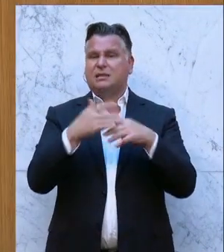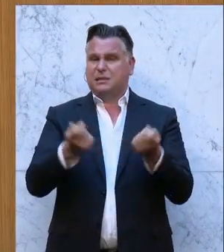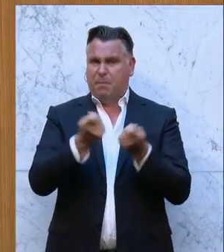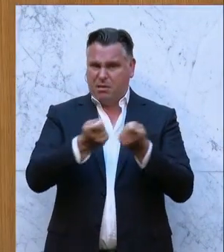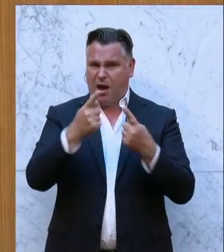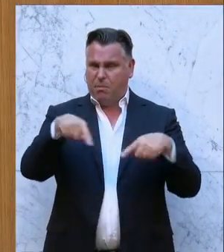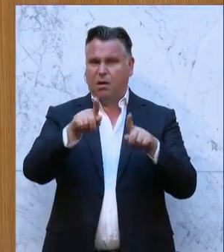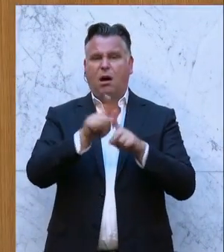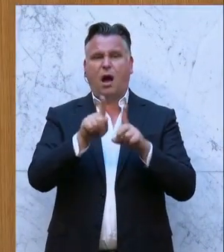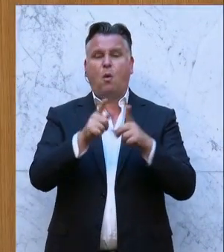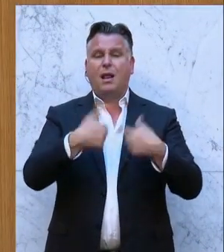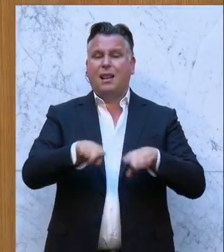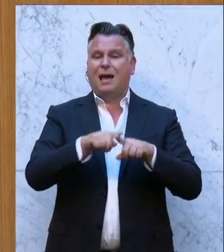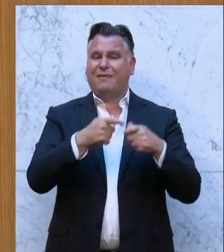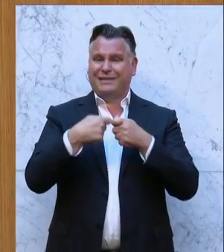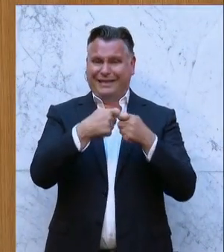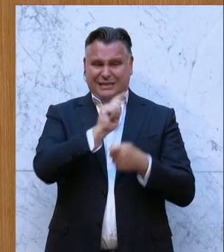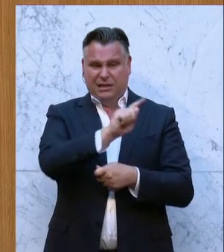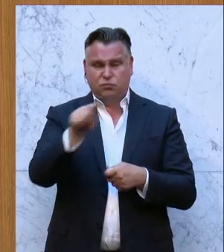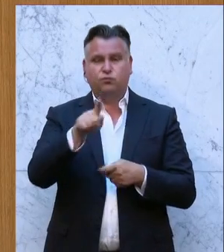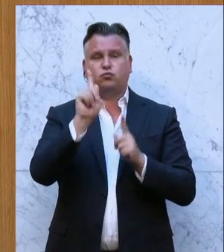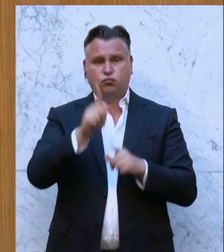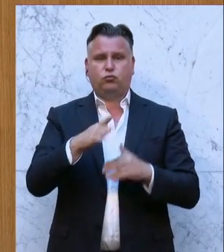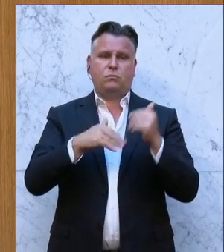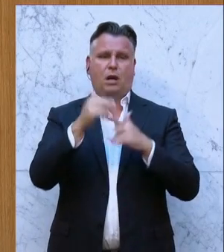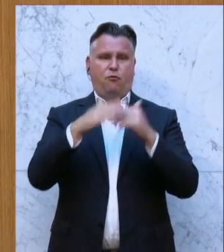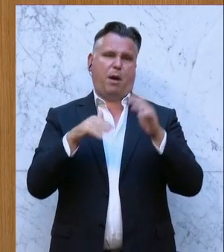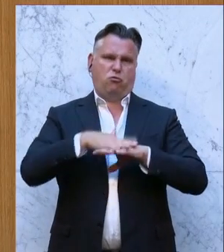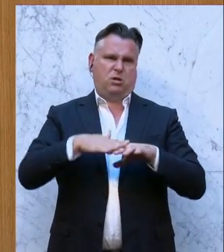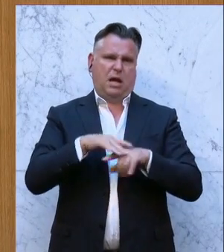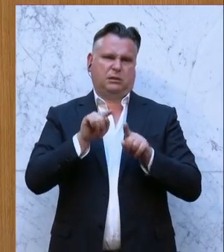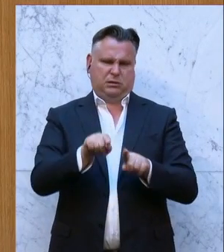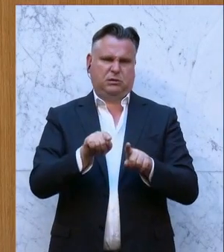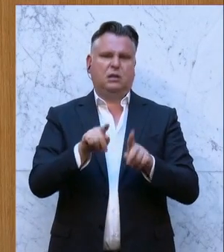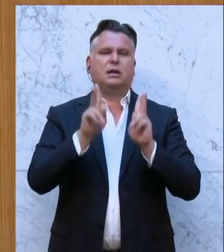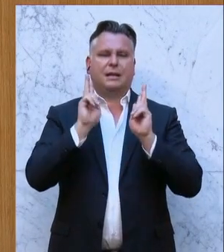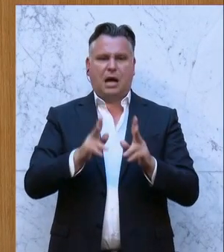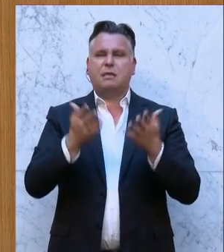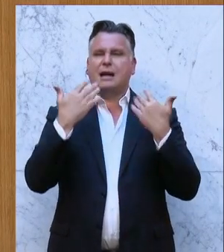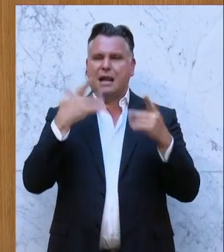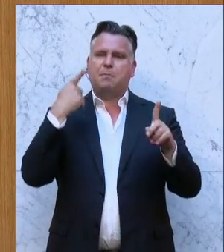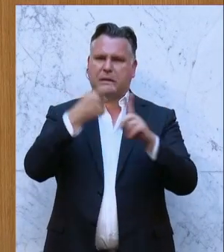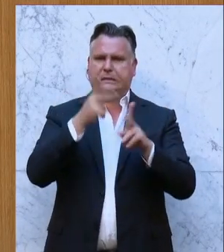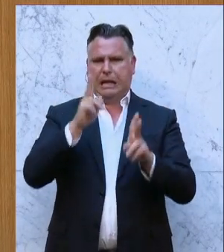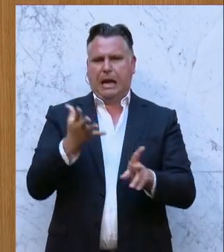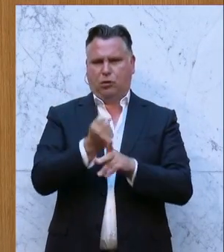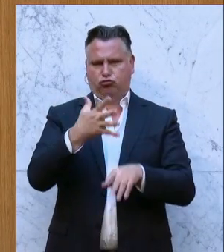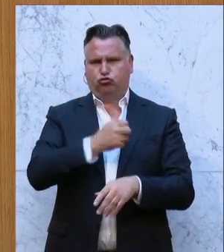auch die Landesgesellschaften hier die Netze ausbauen, so dass wir die Klimaziele auch schaffen.